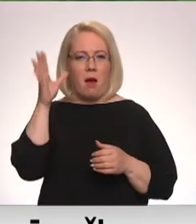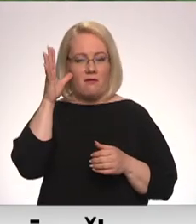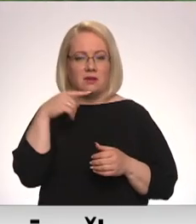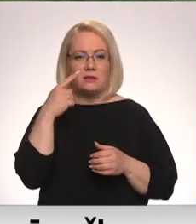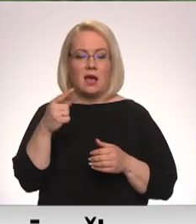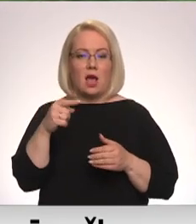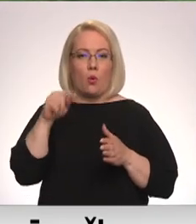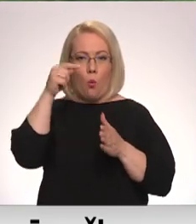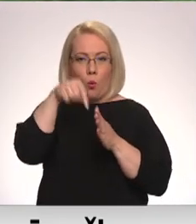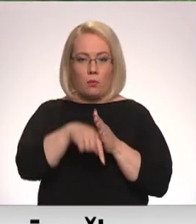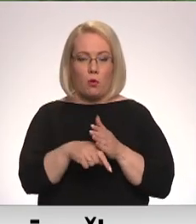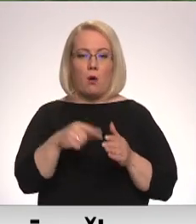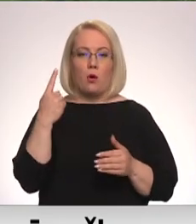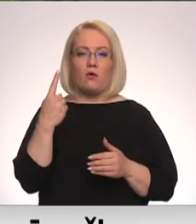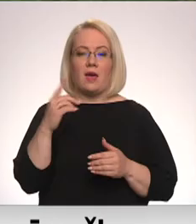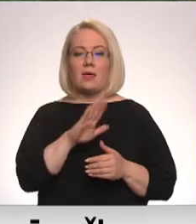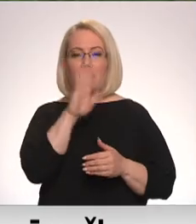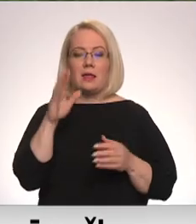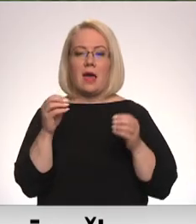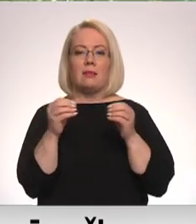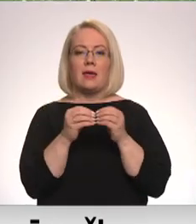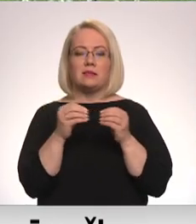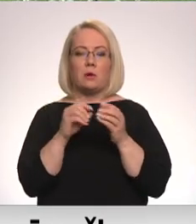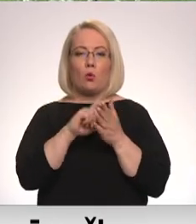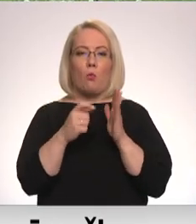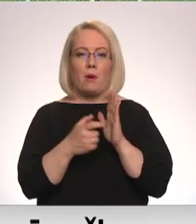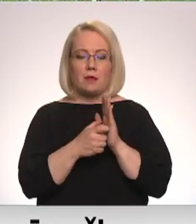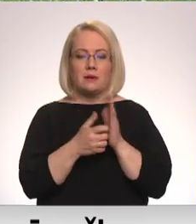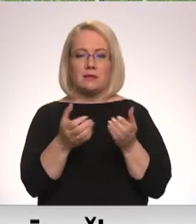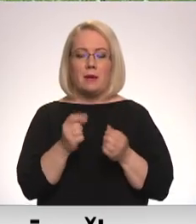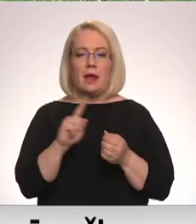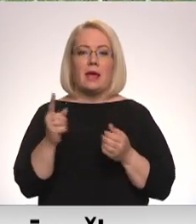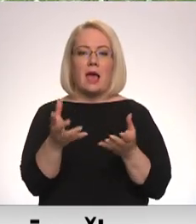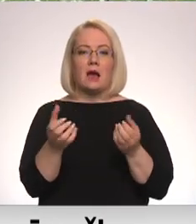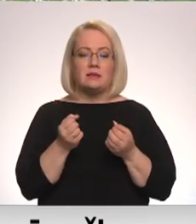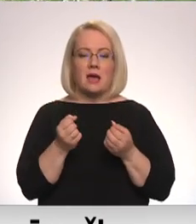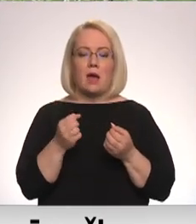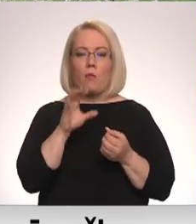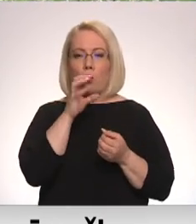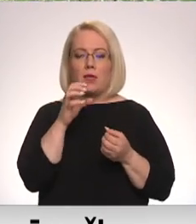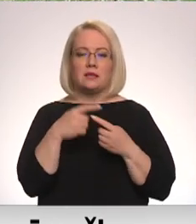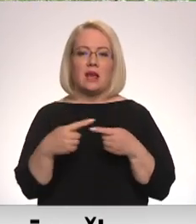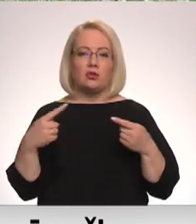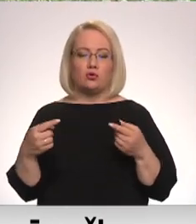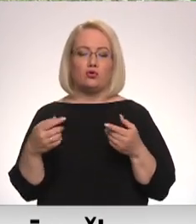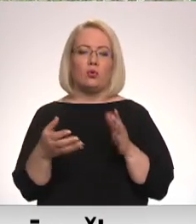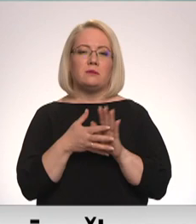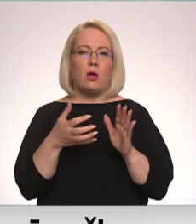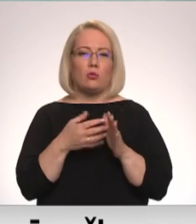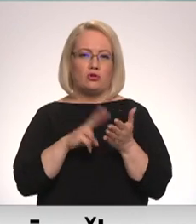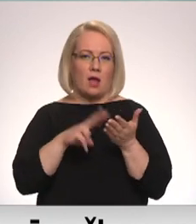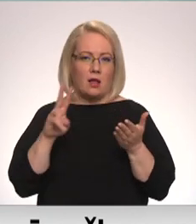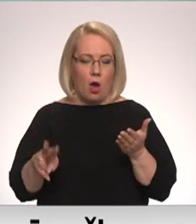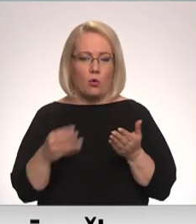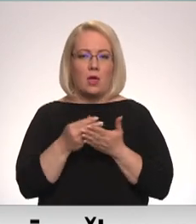dienaktī tiekot paņemt desmit kubikmetru ūdens, ir jāsaņem ūdens resursu lietošanas atļauju un jāmaksā dābas resursu nodoklis.